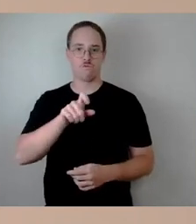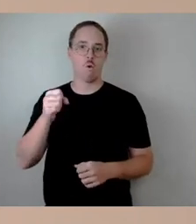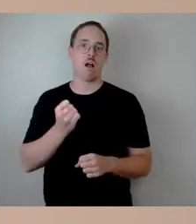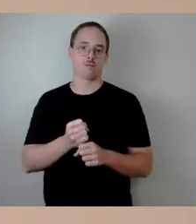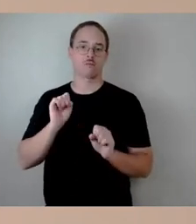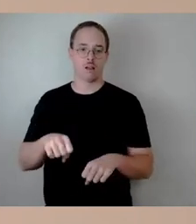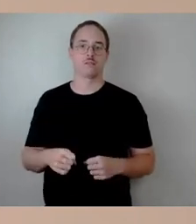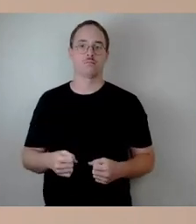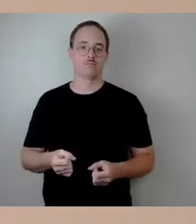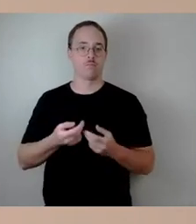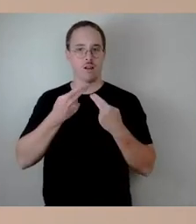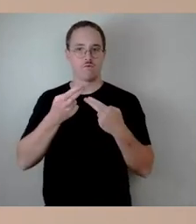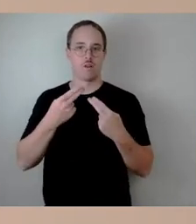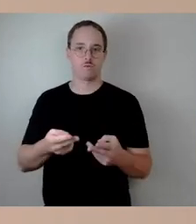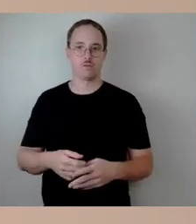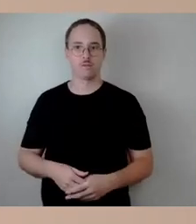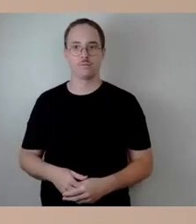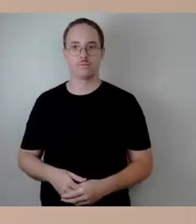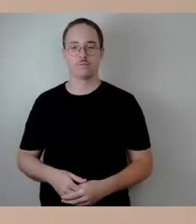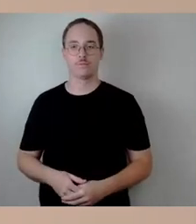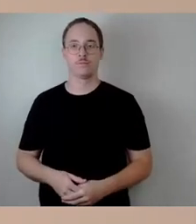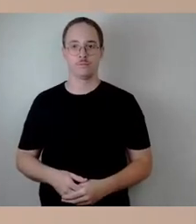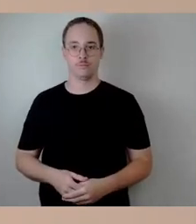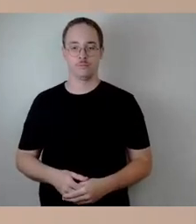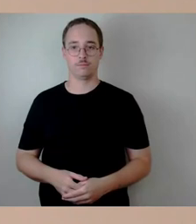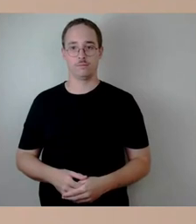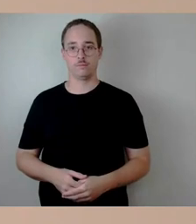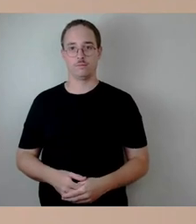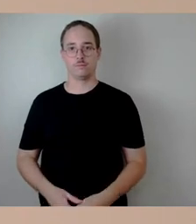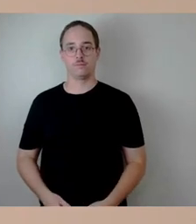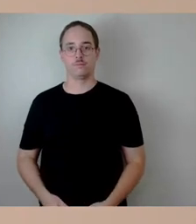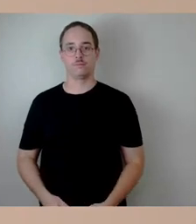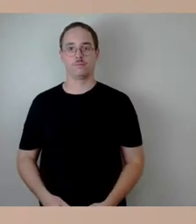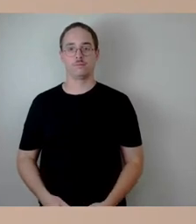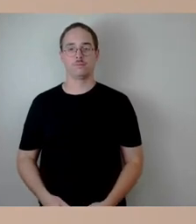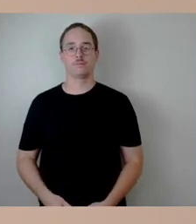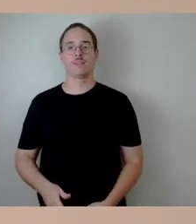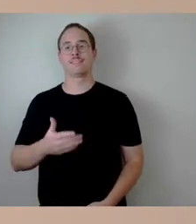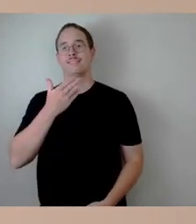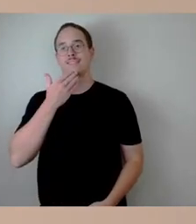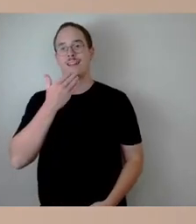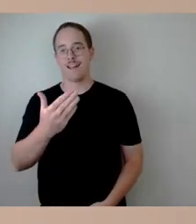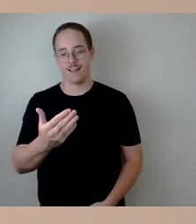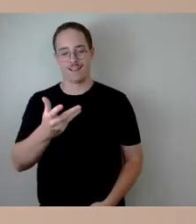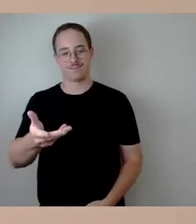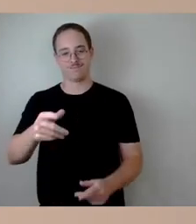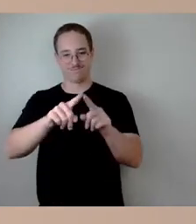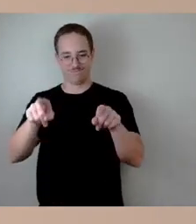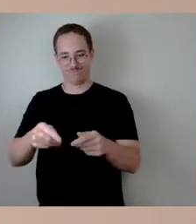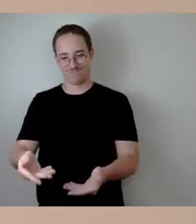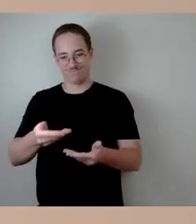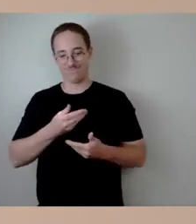Ich würde mal mit dem Thema, danke, vielleicht können Sie es auch noch elektronisch, aber danke.